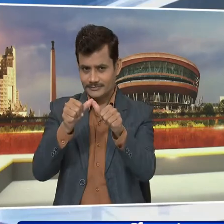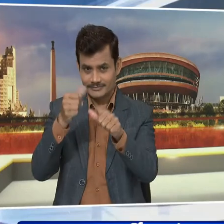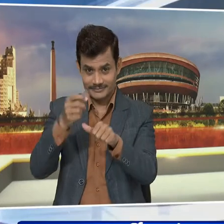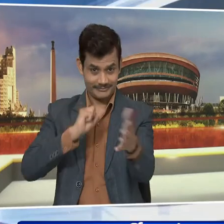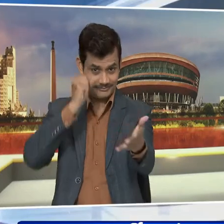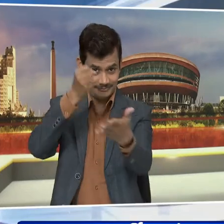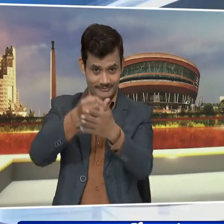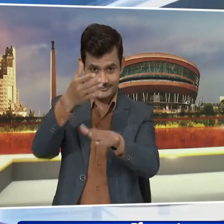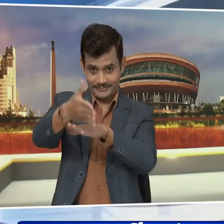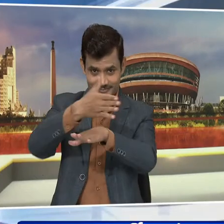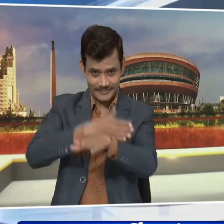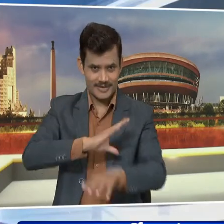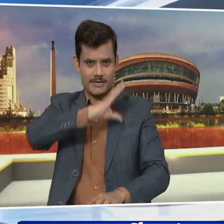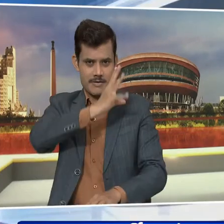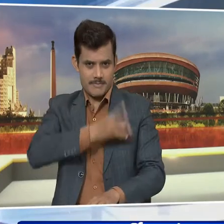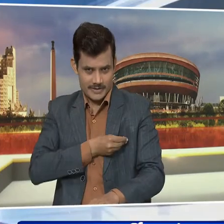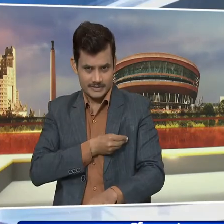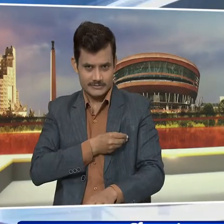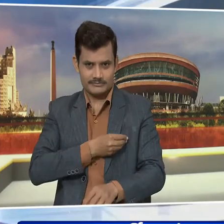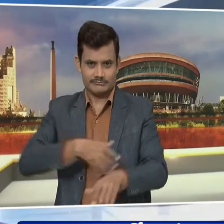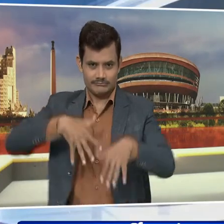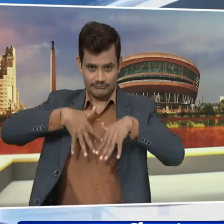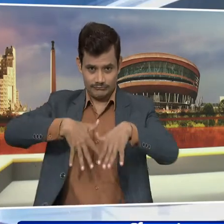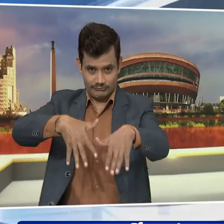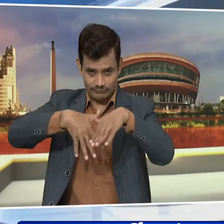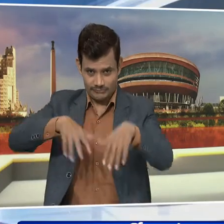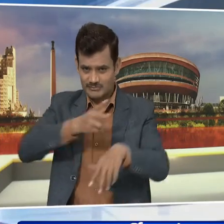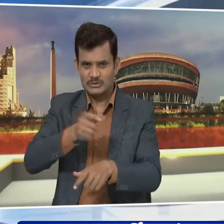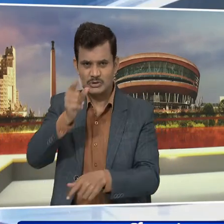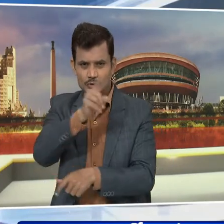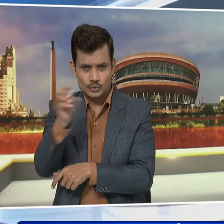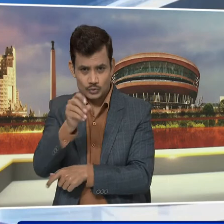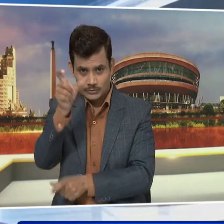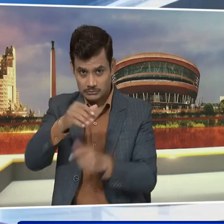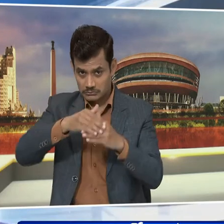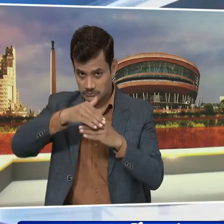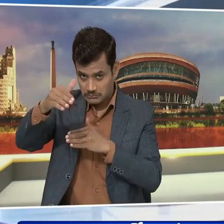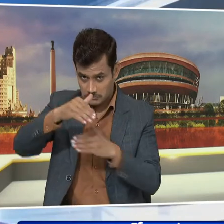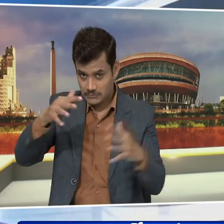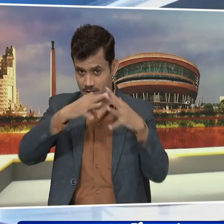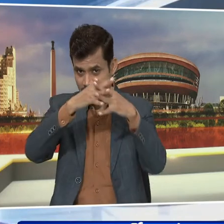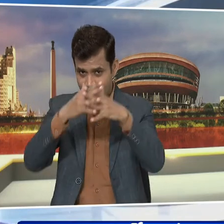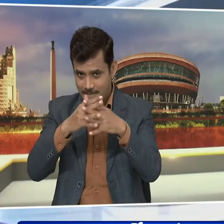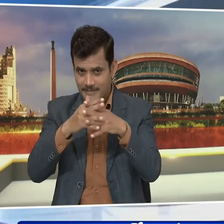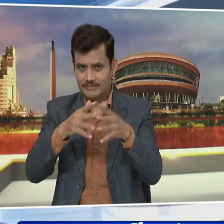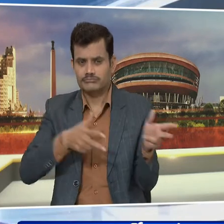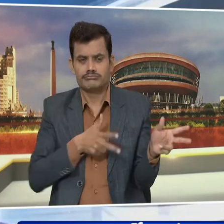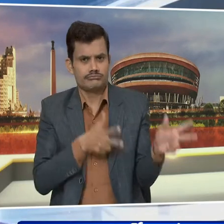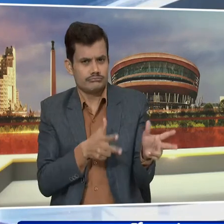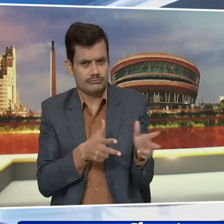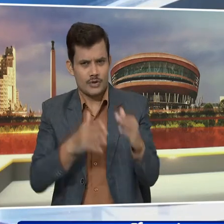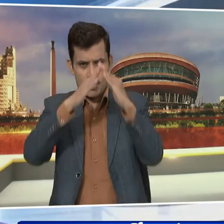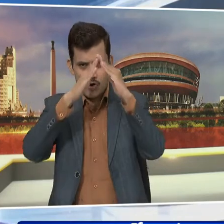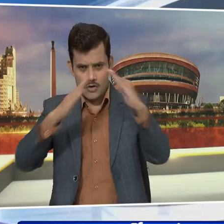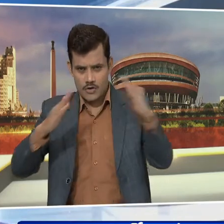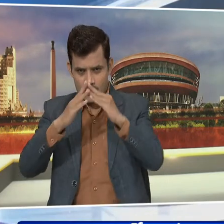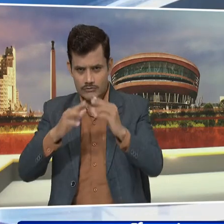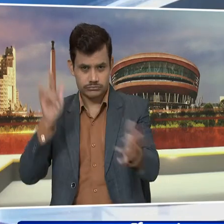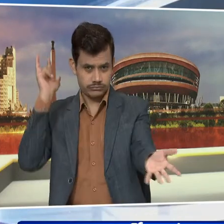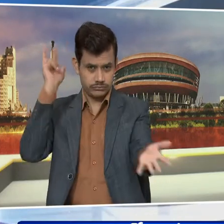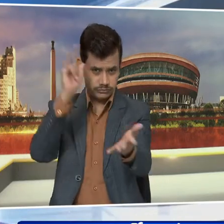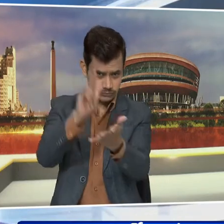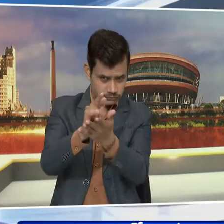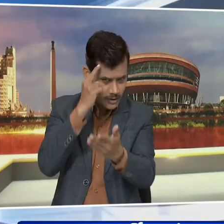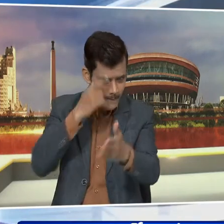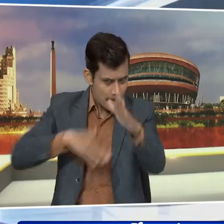पहले ही फिलिस्तीन समर्थक रैली में शामिल सेक्डों लोगों ने अमेरिकी सेनिकों के आवासिये परिसर वाले हवाई अड़े पर हमला